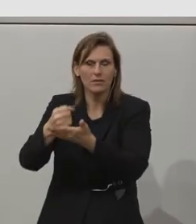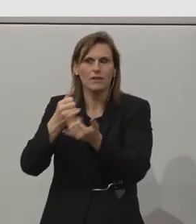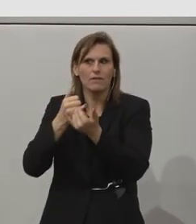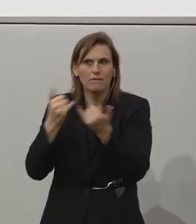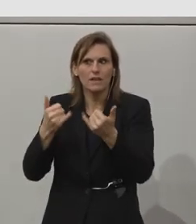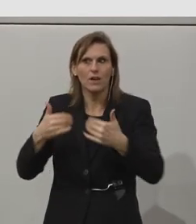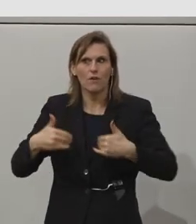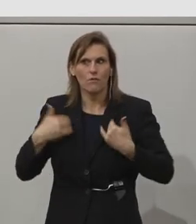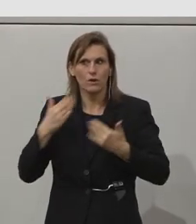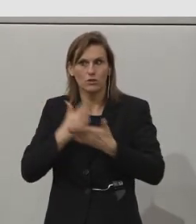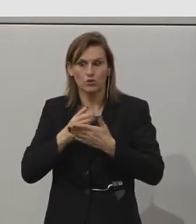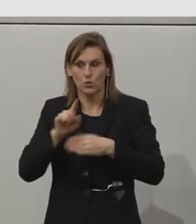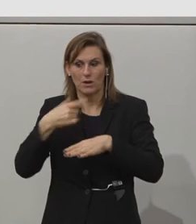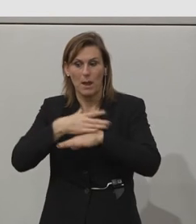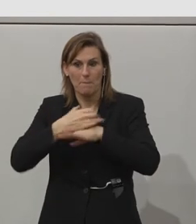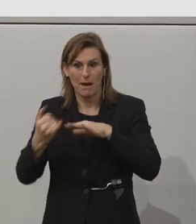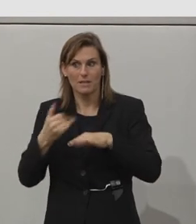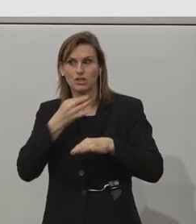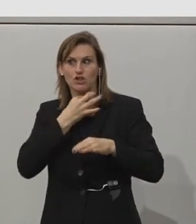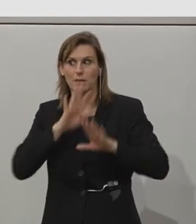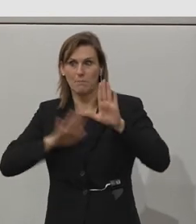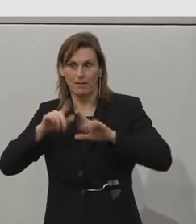im März für uns stimmen werden.